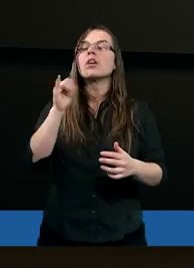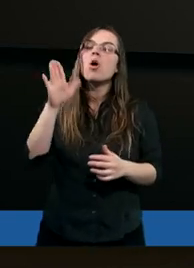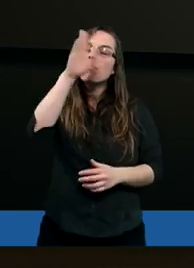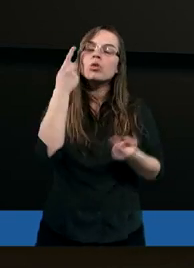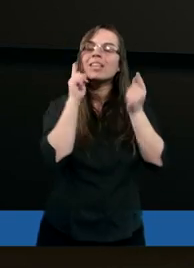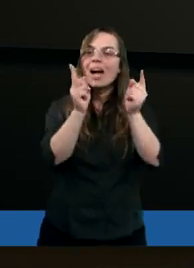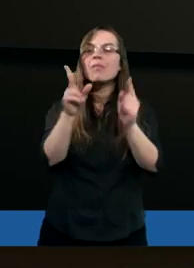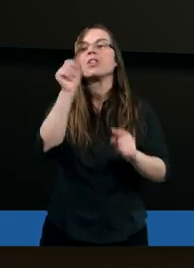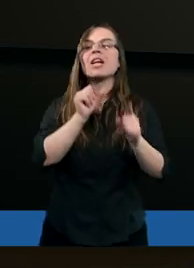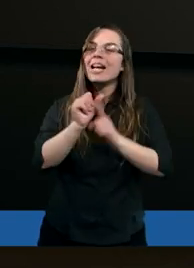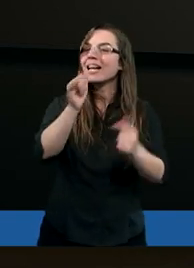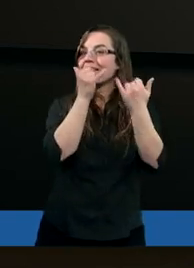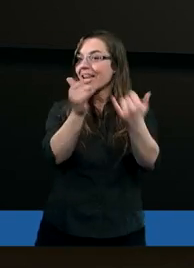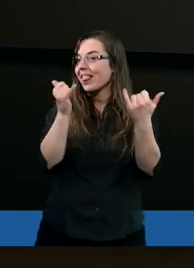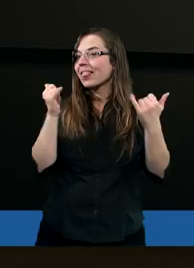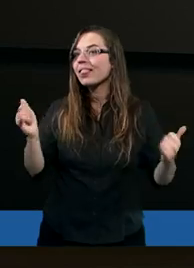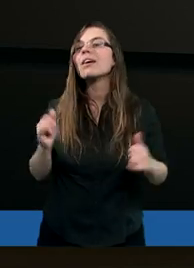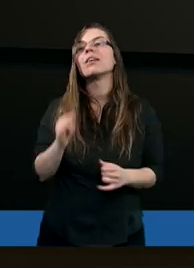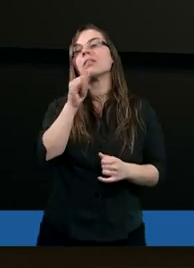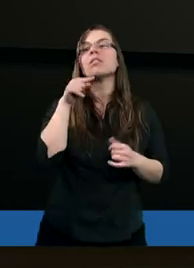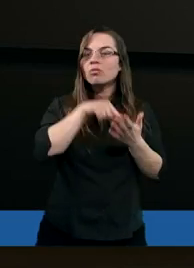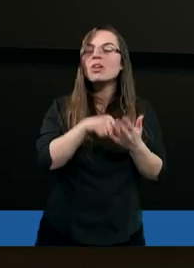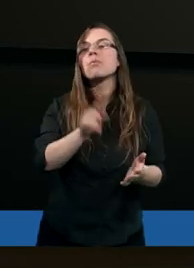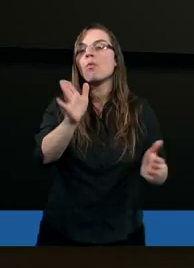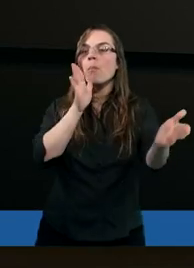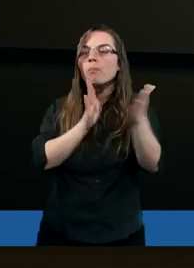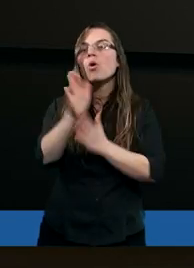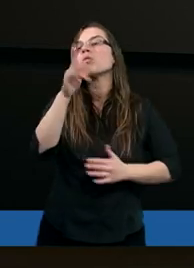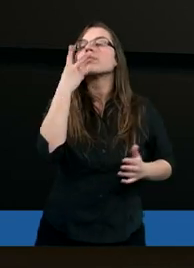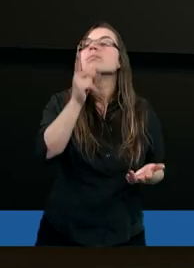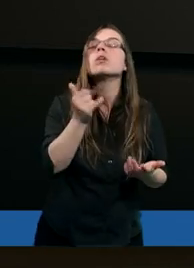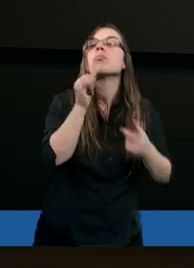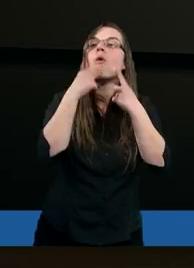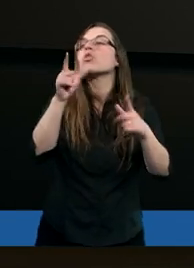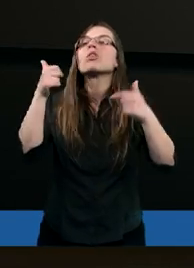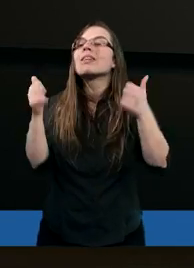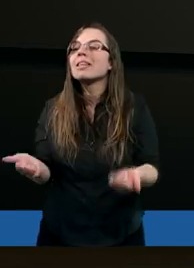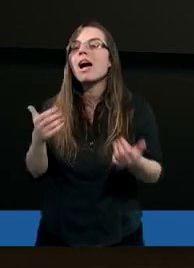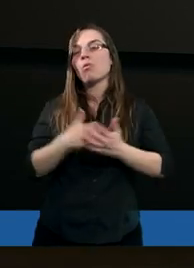Ludzie zauważą, że jesteś inny i Ty im po prostu powiesz, co się stało.